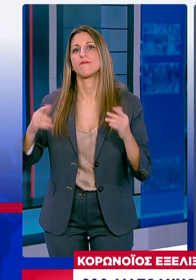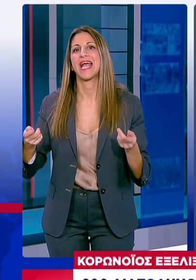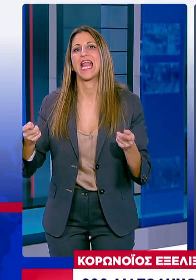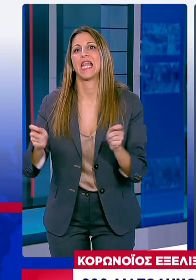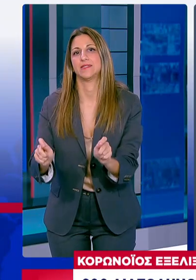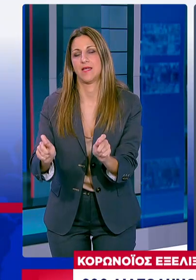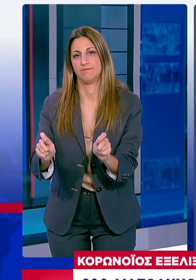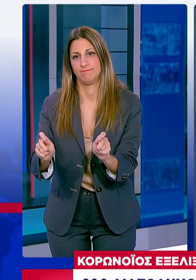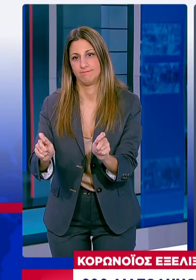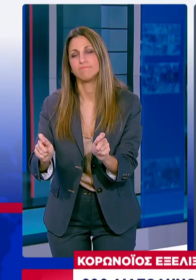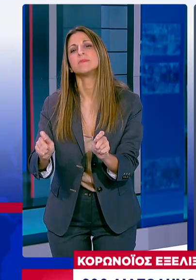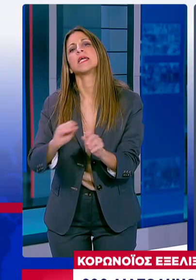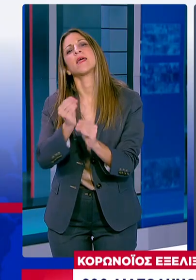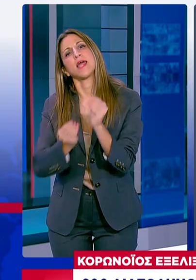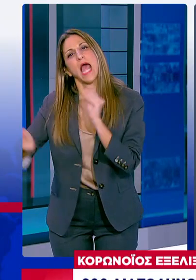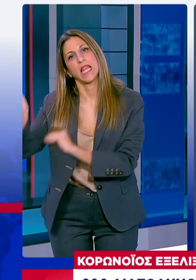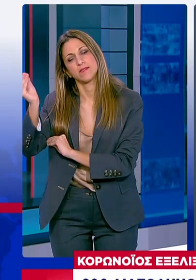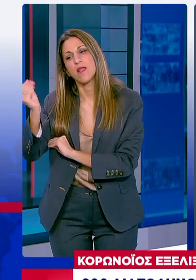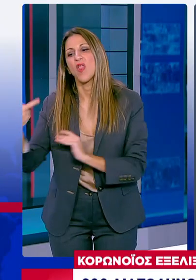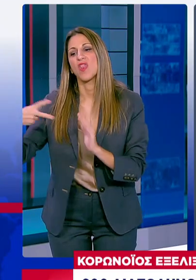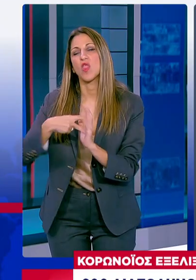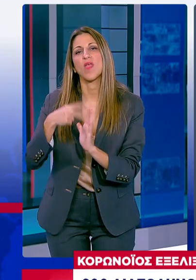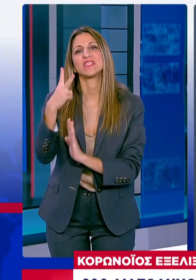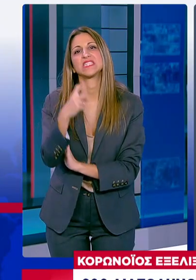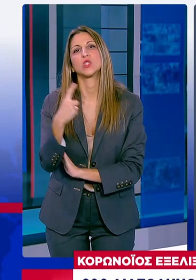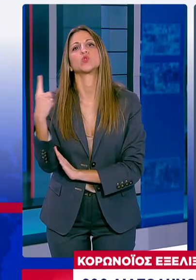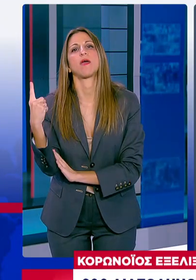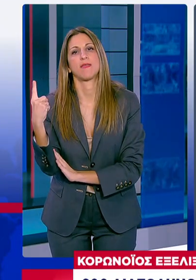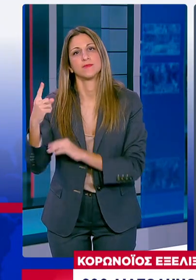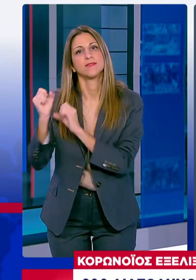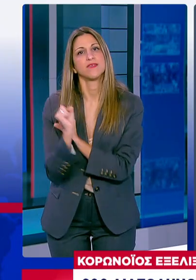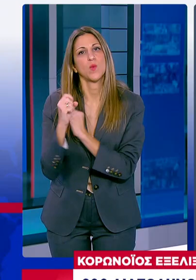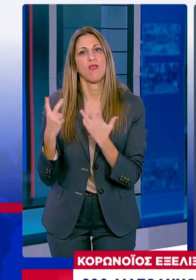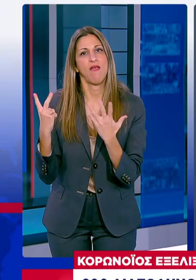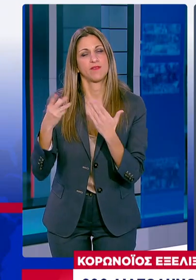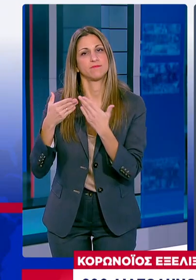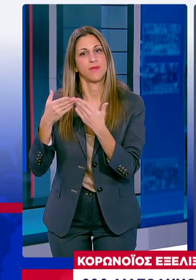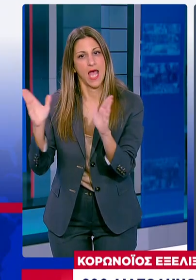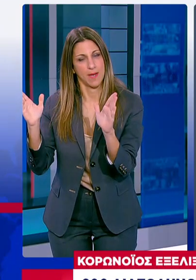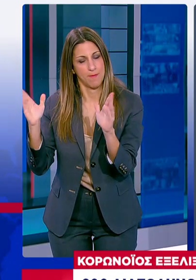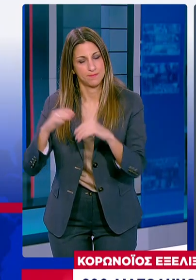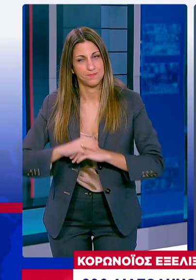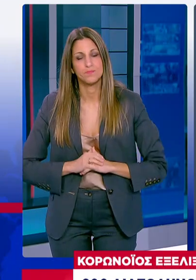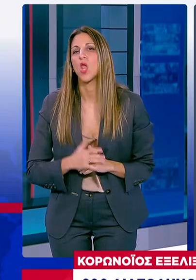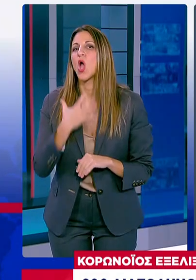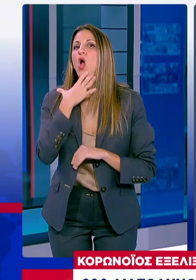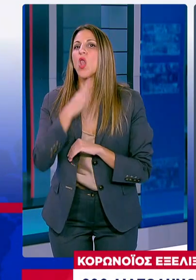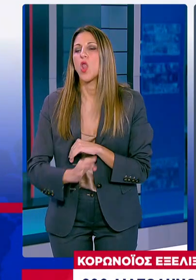Πριν τις σχολικές διακοπές των Χριστουγέννων Παρά την υποτονική βελτίωση της επιδημιουργικής εικόνας της χώρας